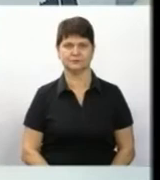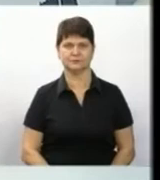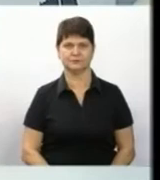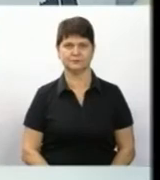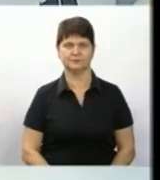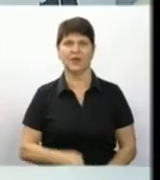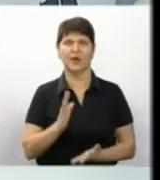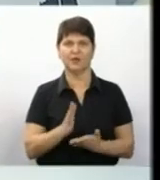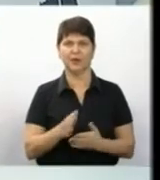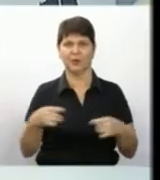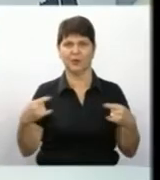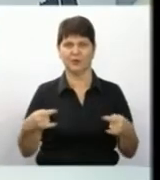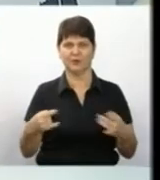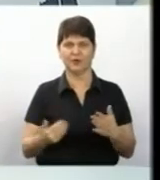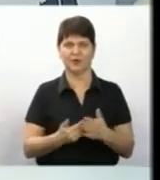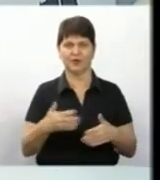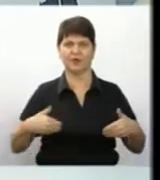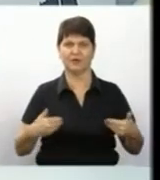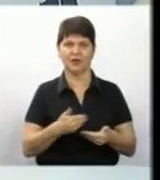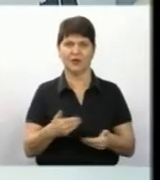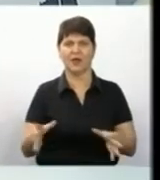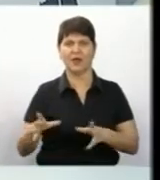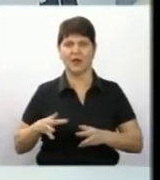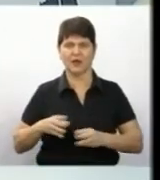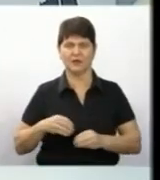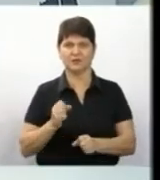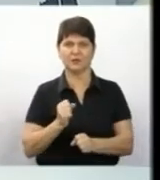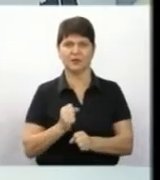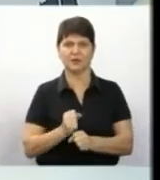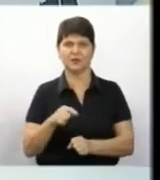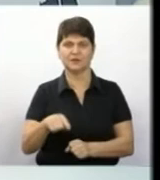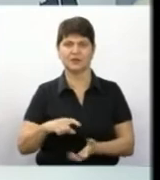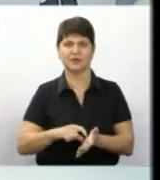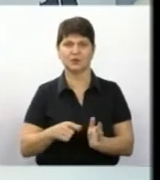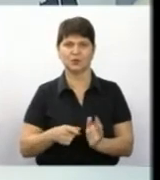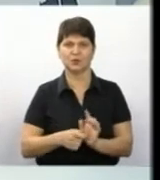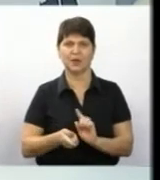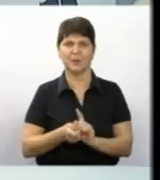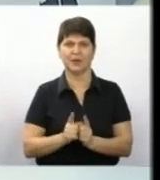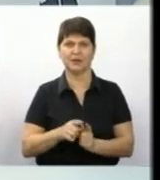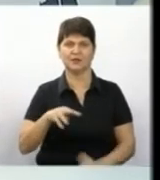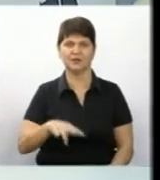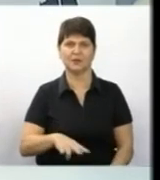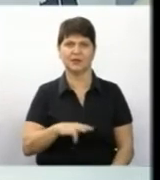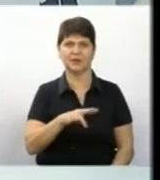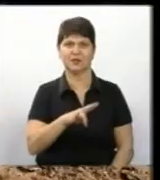В прямому ефірі новини. Вітаю вас в цій студії. Разом зі мною працює сурдоперекладач Мерина Нікітіна. Сьогодні у випуску.